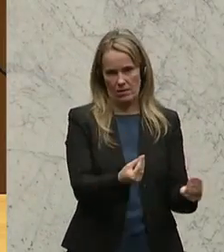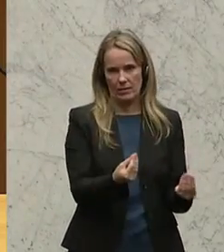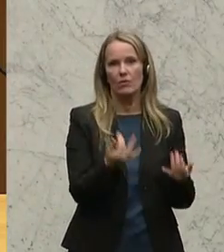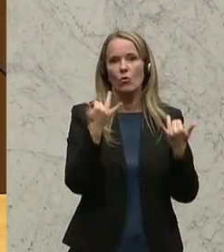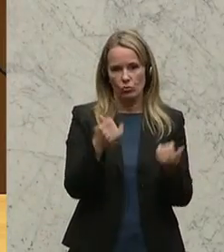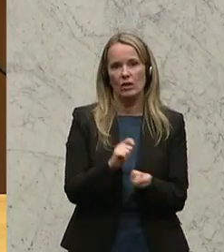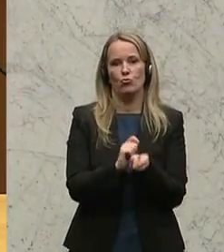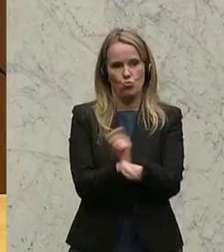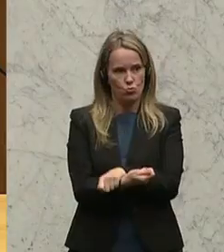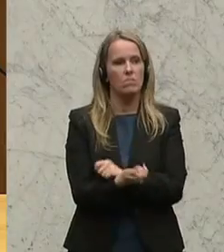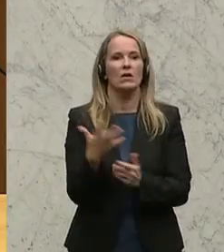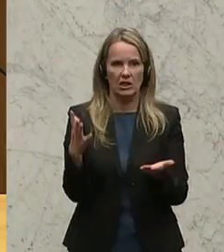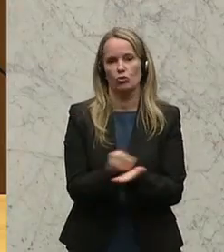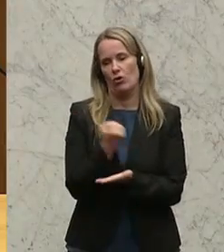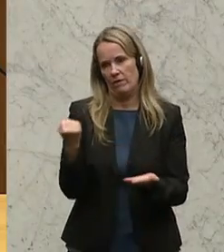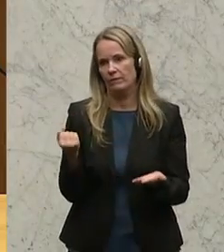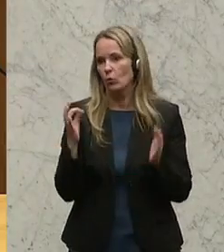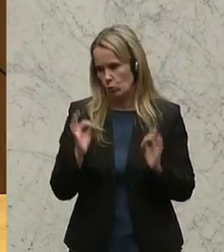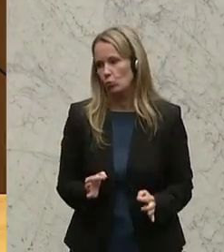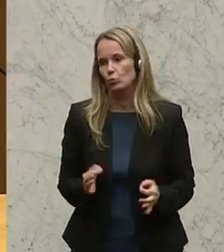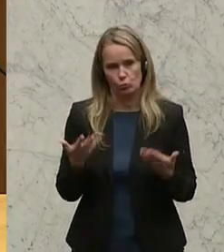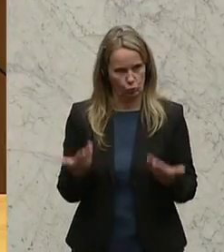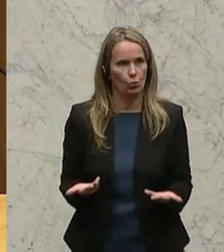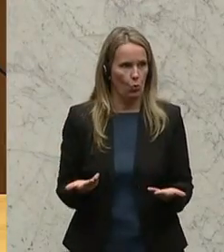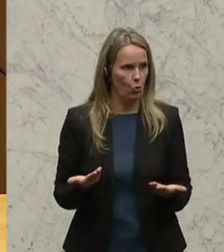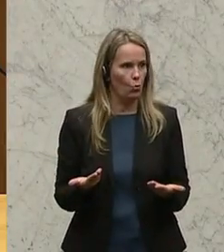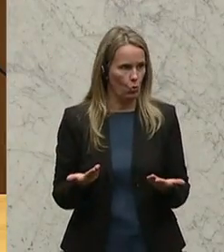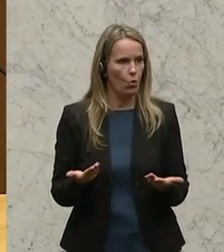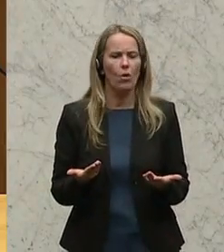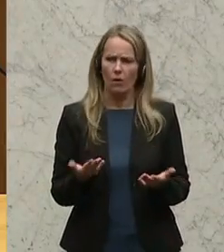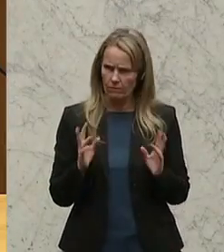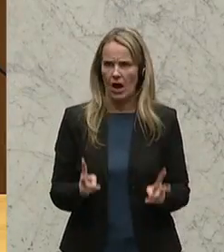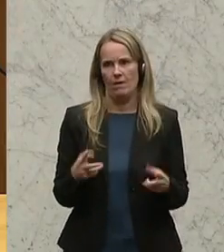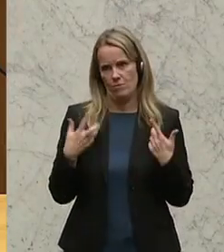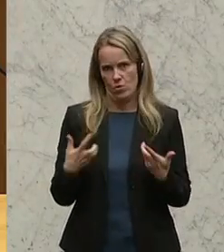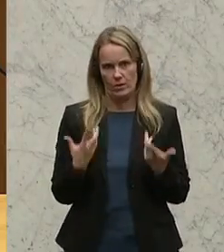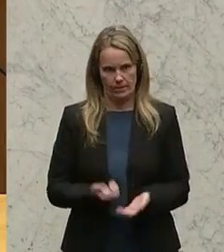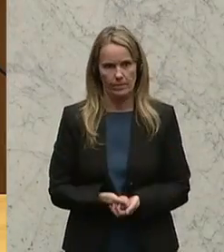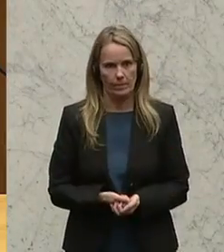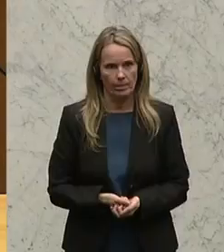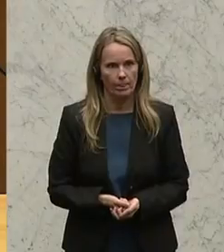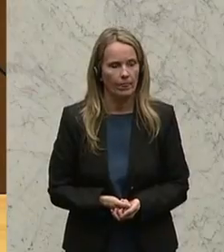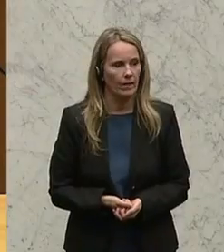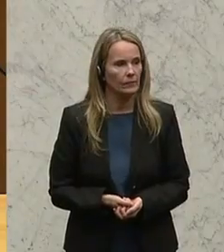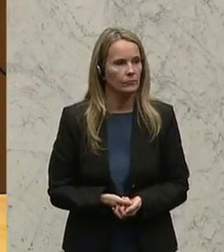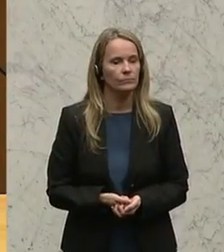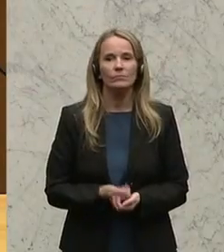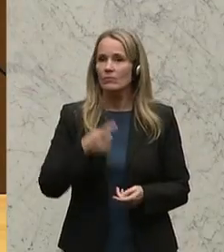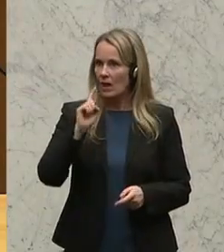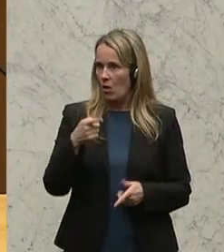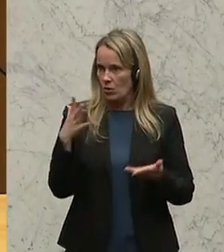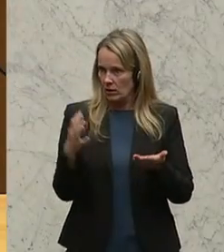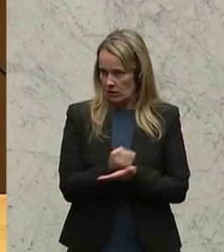Turnaround, ich sage es noch einmal, haben wir geschafft. Und das ist gut so und das ist wirklich erfreulich. Wir haben es